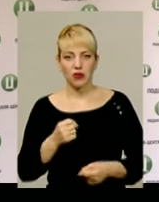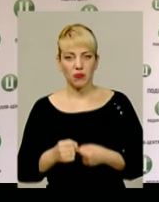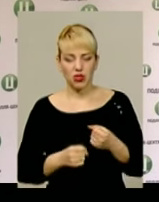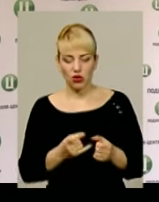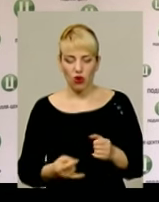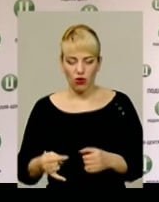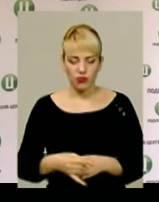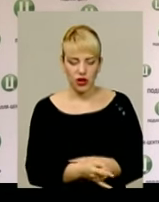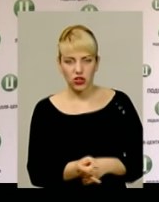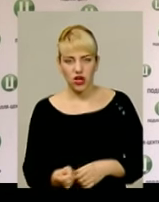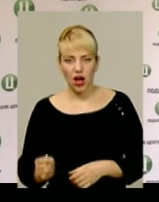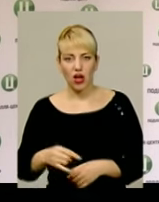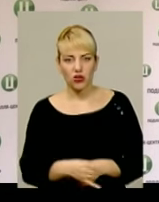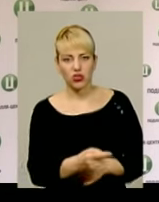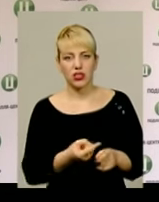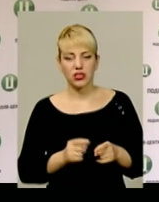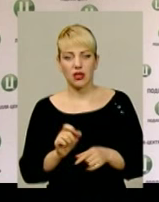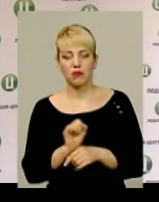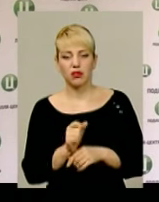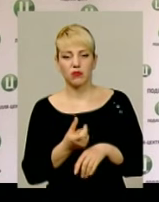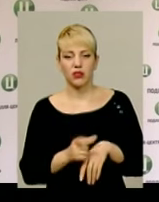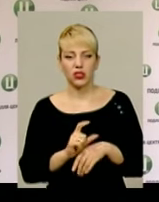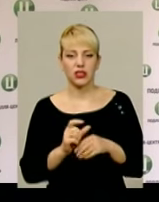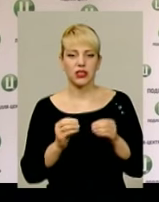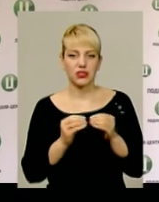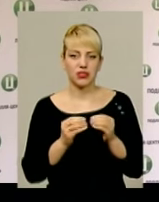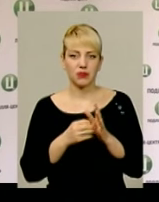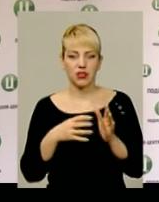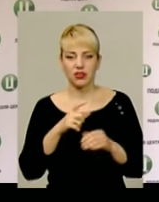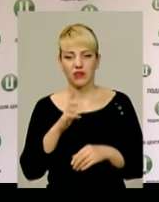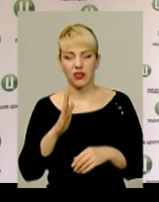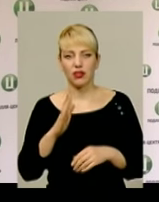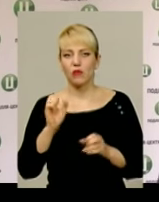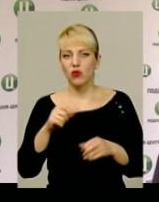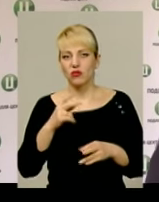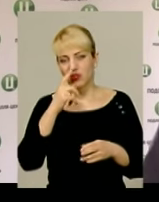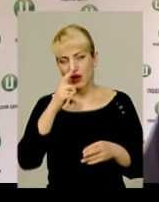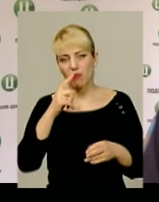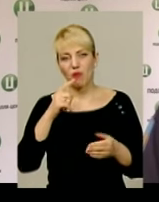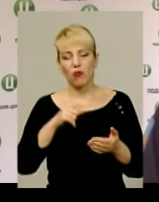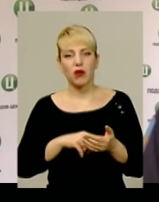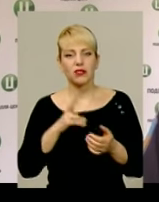автомобілі, і в дворах більше 15-20 хвилин, то можна вже приїхти просто на згарщі. А це не тільки